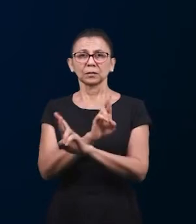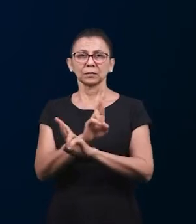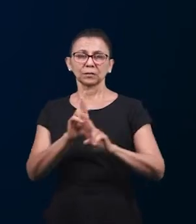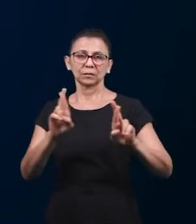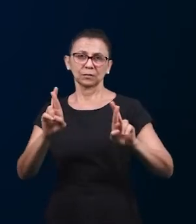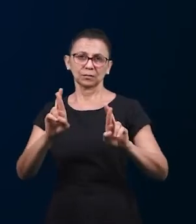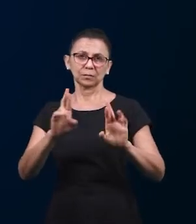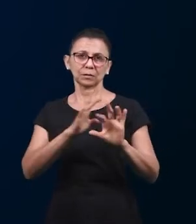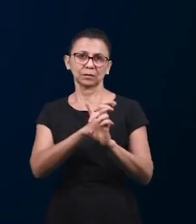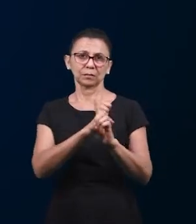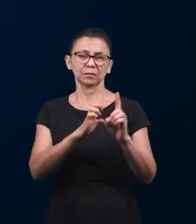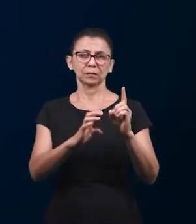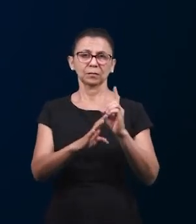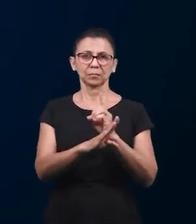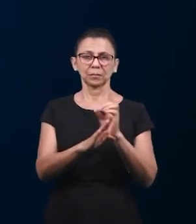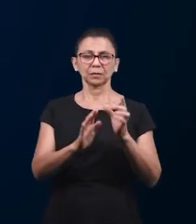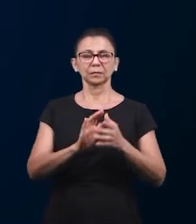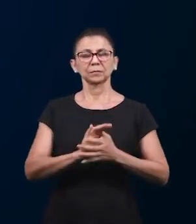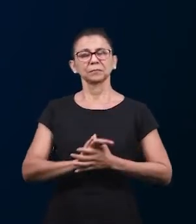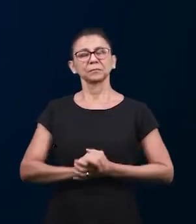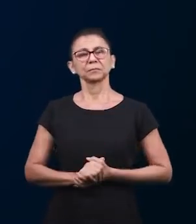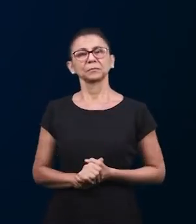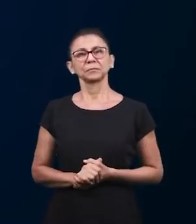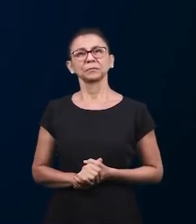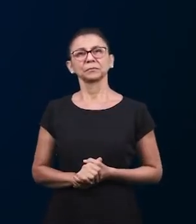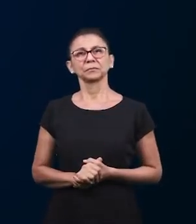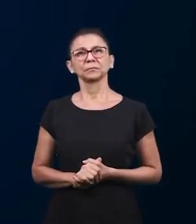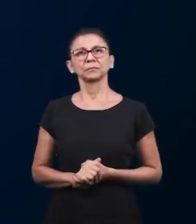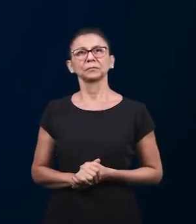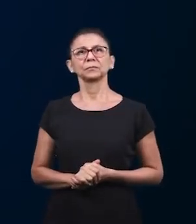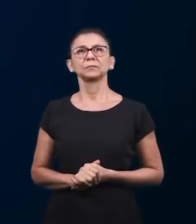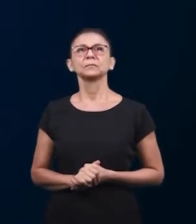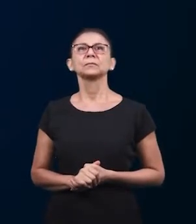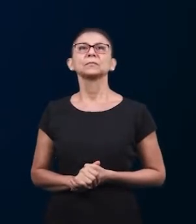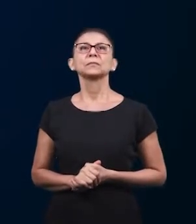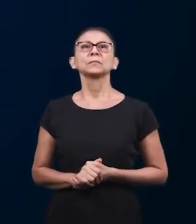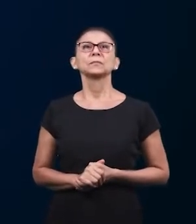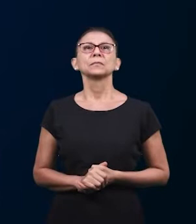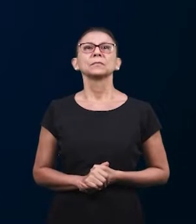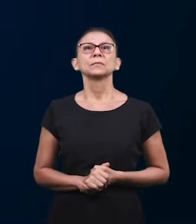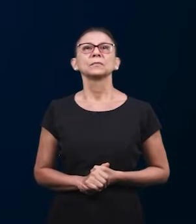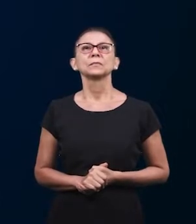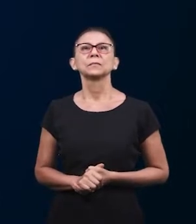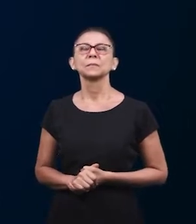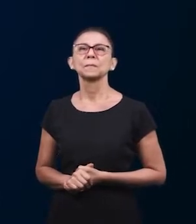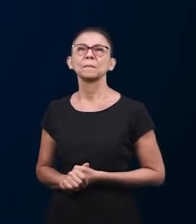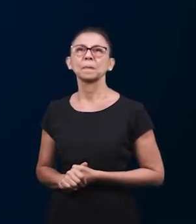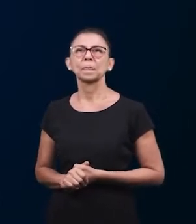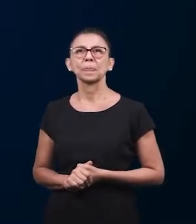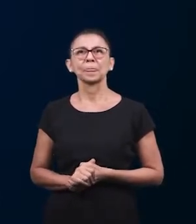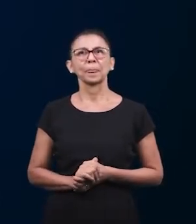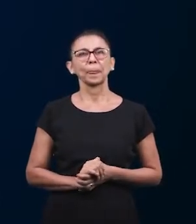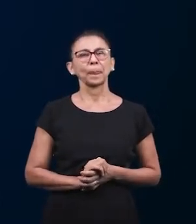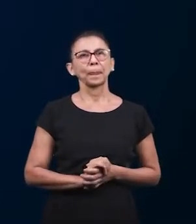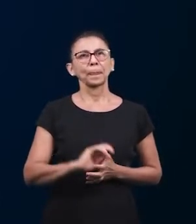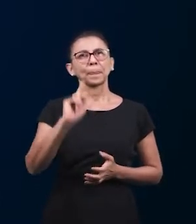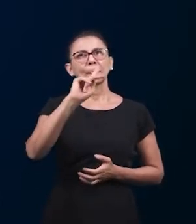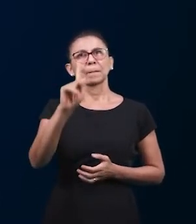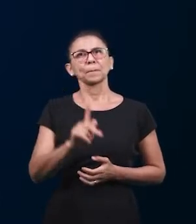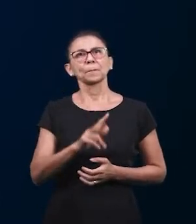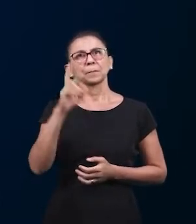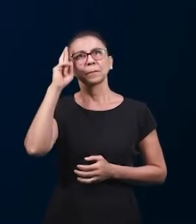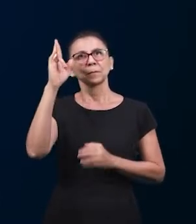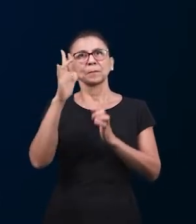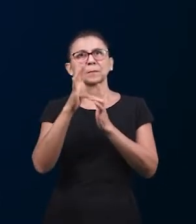расскажет нам, поделится с нами свидетельствами о работе Божией в их стране. Возлюбленный, меня зовут